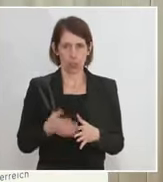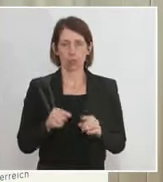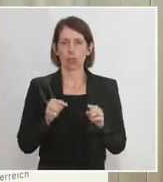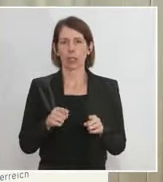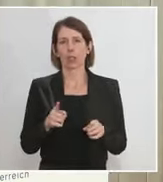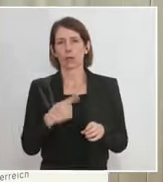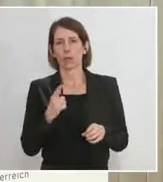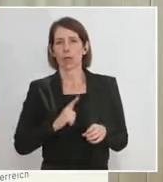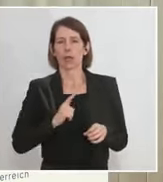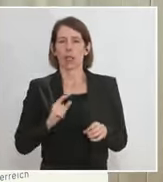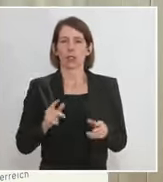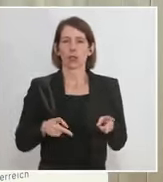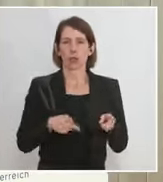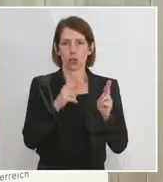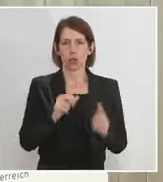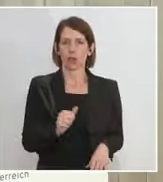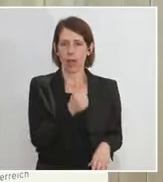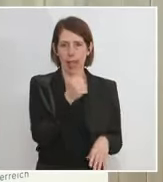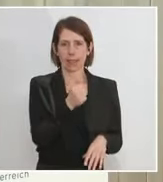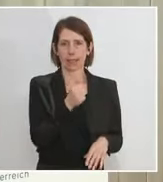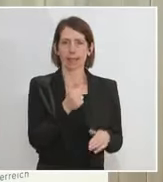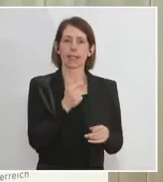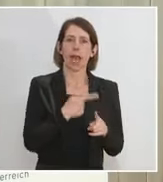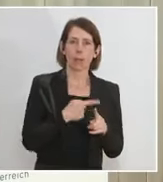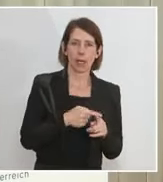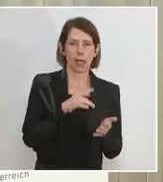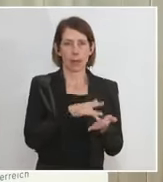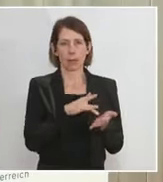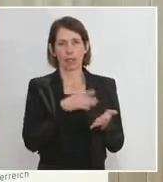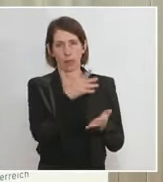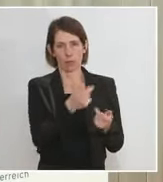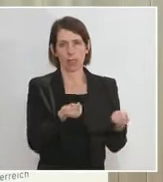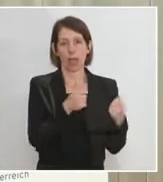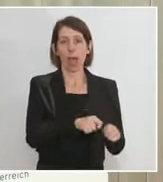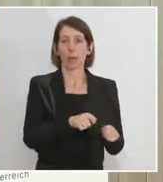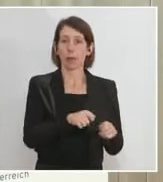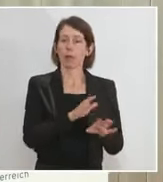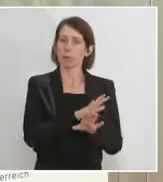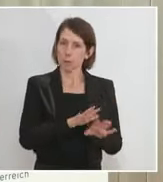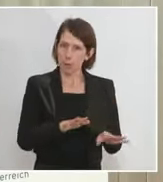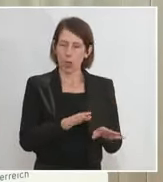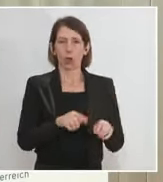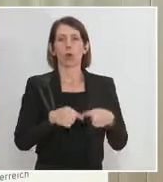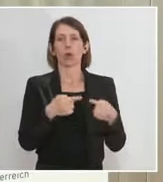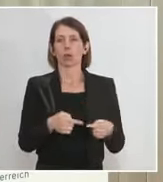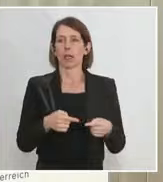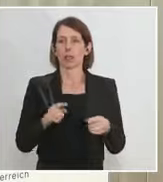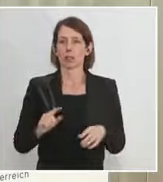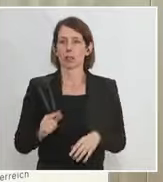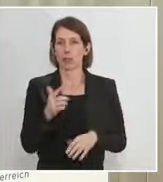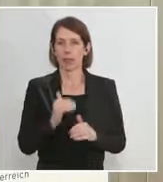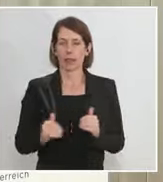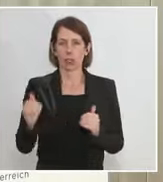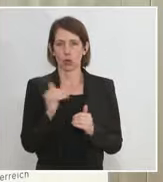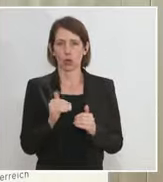davon aus, dass die Stufe 1 Mitte April abgeschlossen sein wird und einsatzfähig sein wird flächendeckend. Und die Stufe 2,